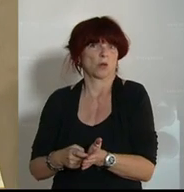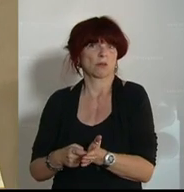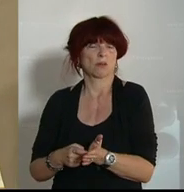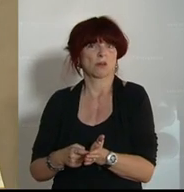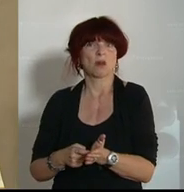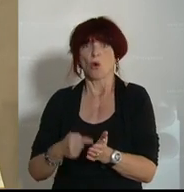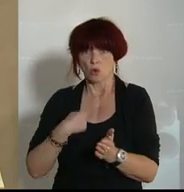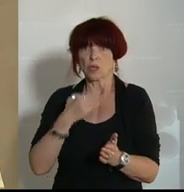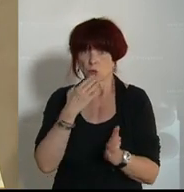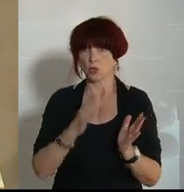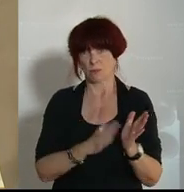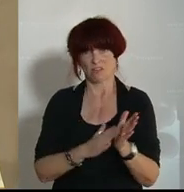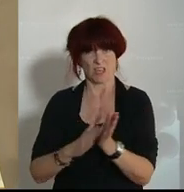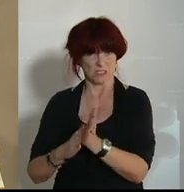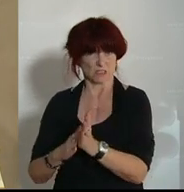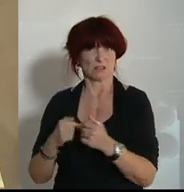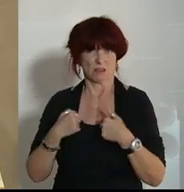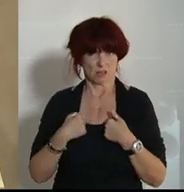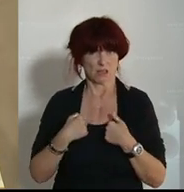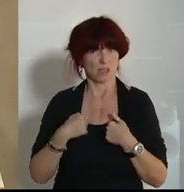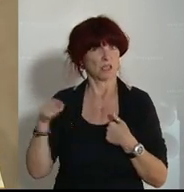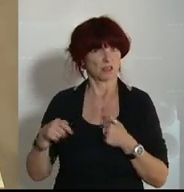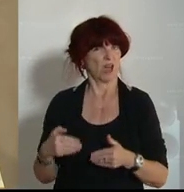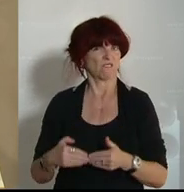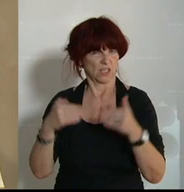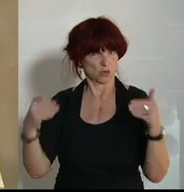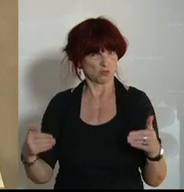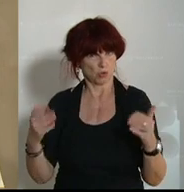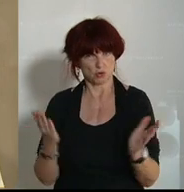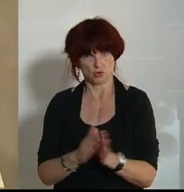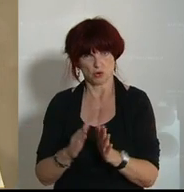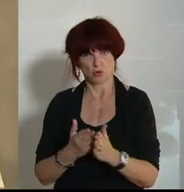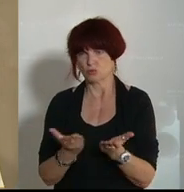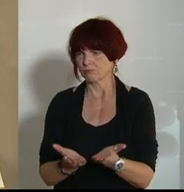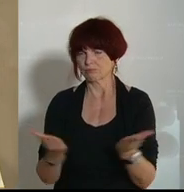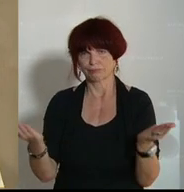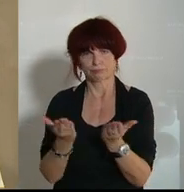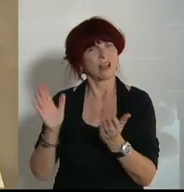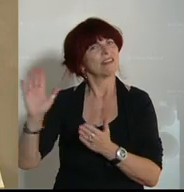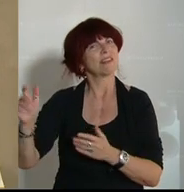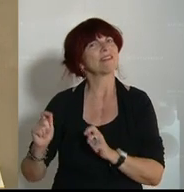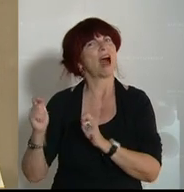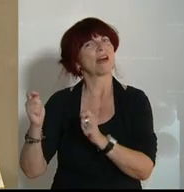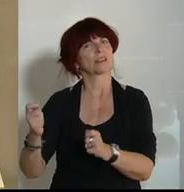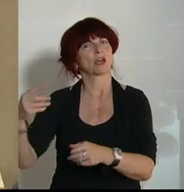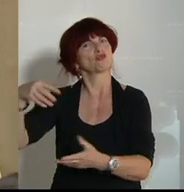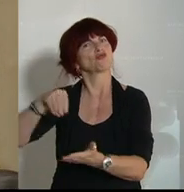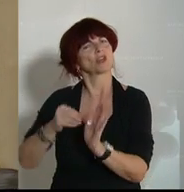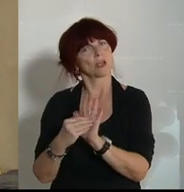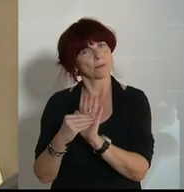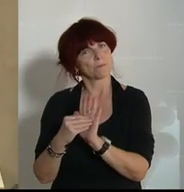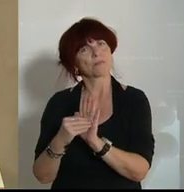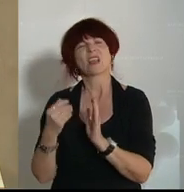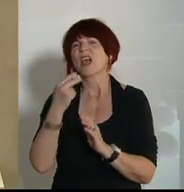das auch gern beweisen. Ich habe mir natürlich diese Widersprüche auch zurechtgelegt. Zum Beispiel steht in ihrem Antrag, sie wollen den